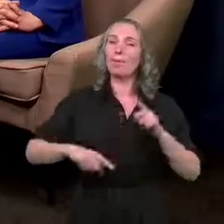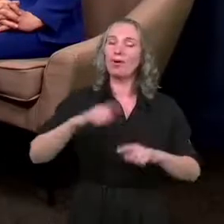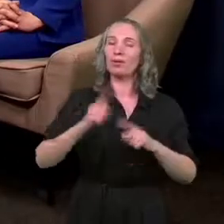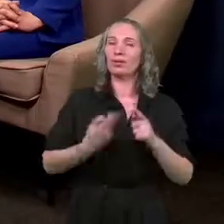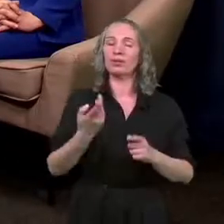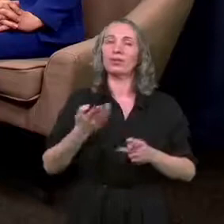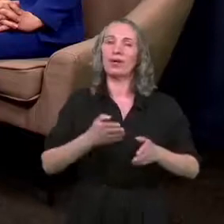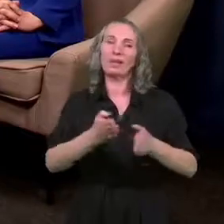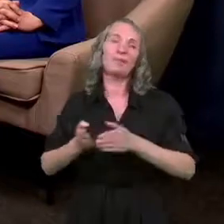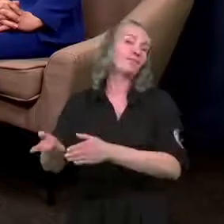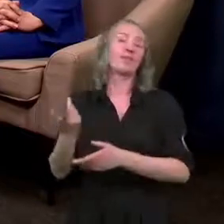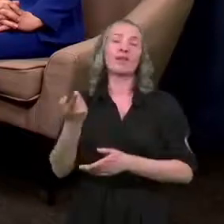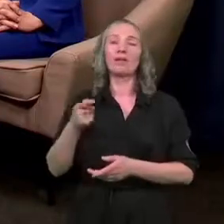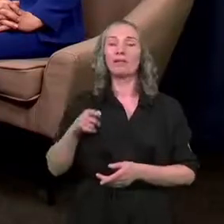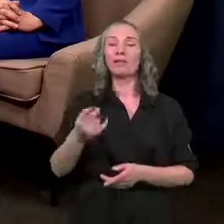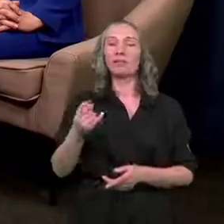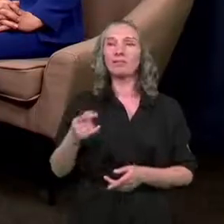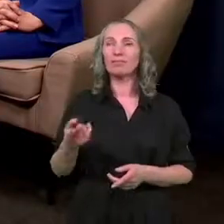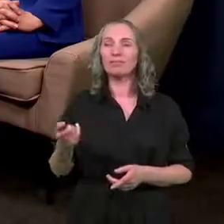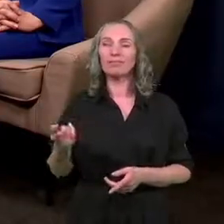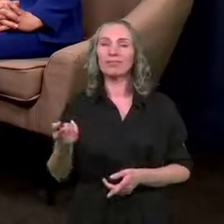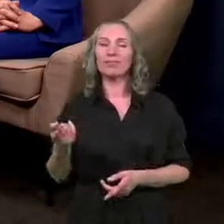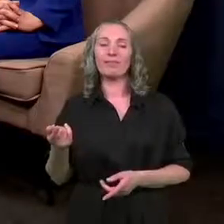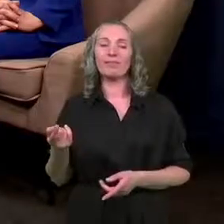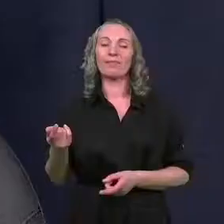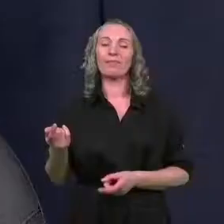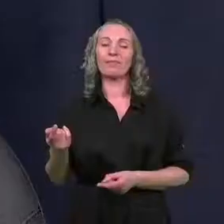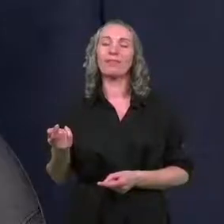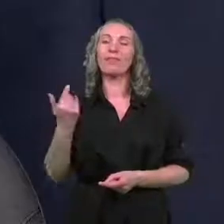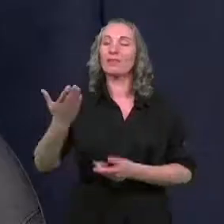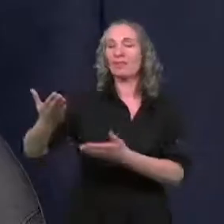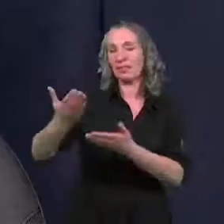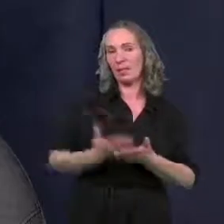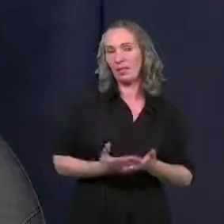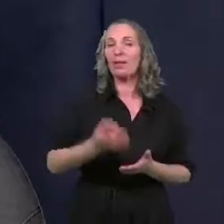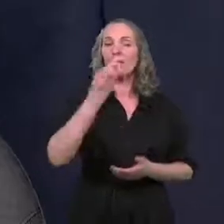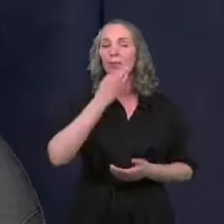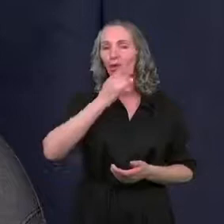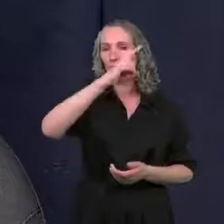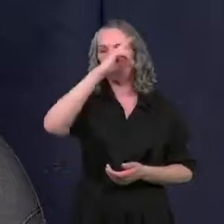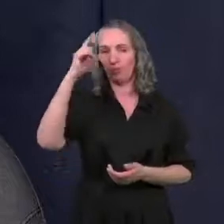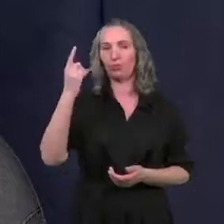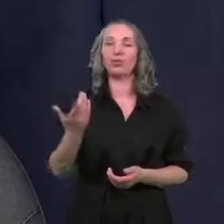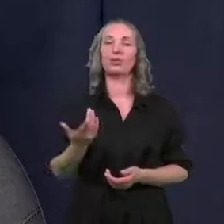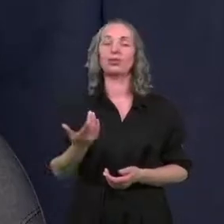kreować w ten sposób, że zapraszamy młodych ludzi,